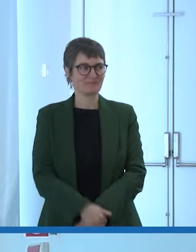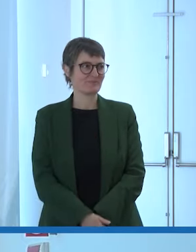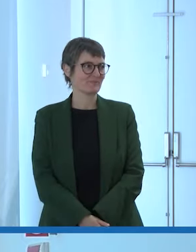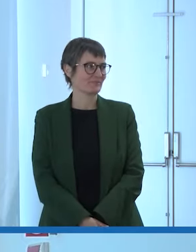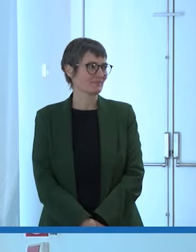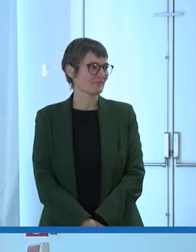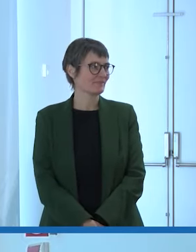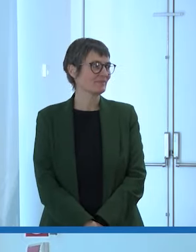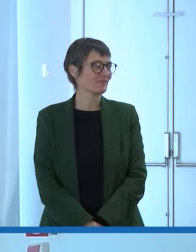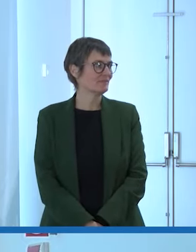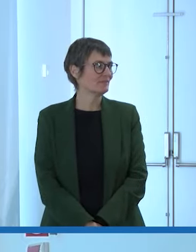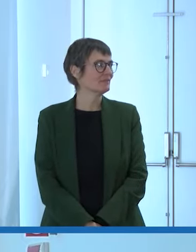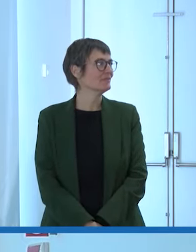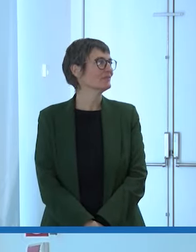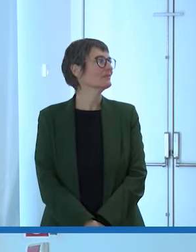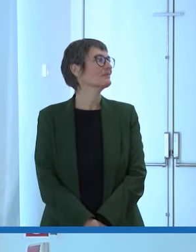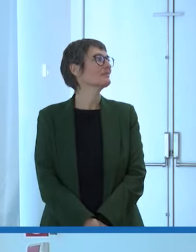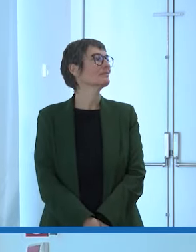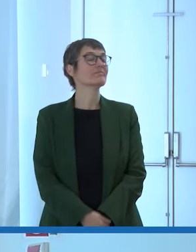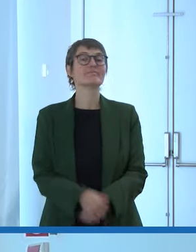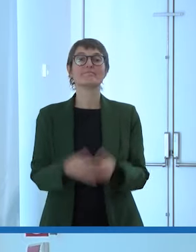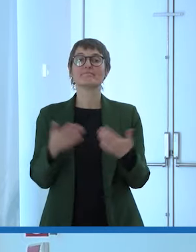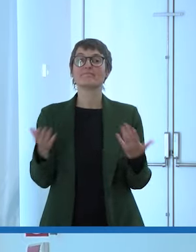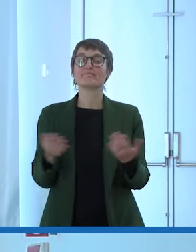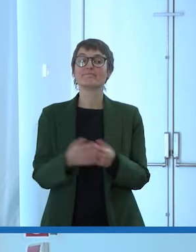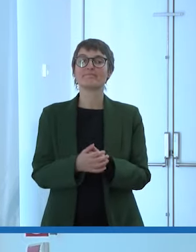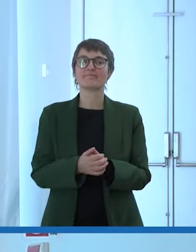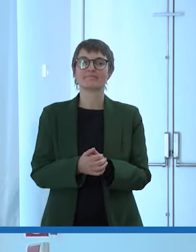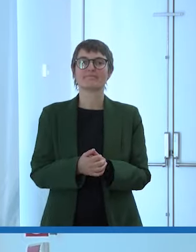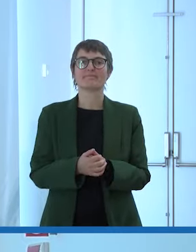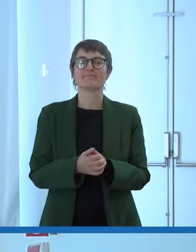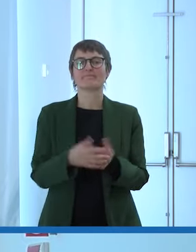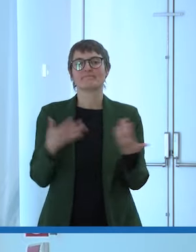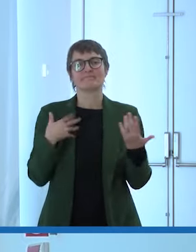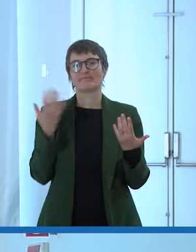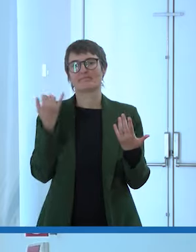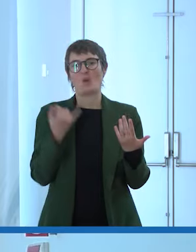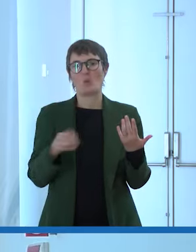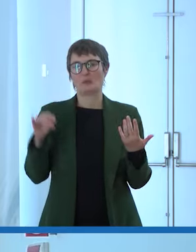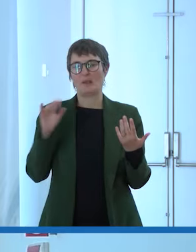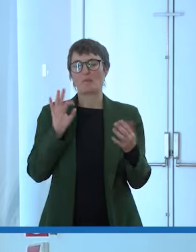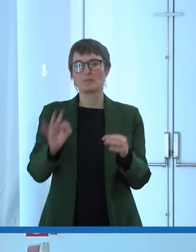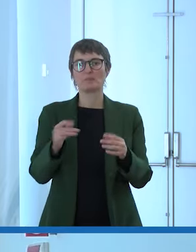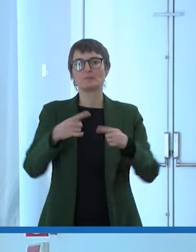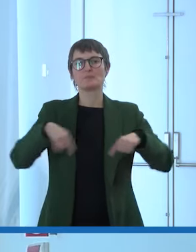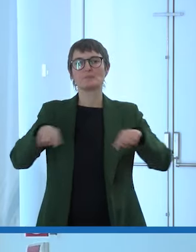si poi infine la giuria